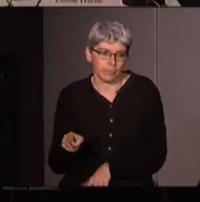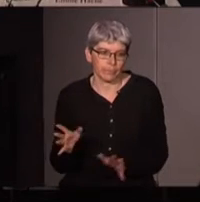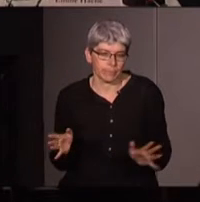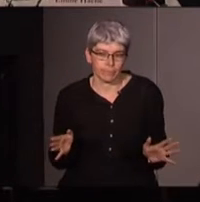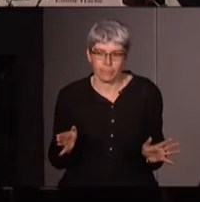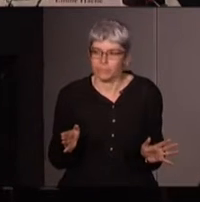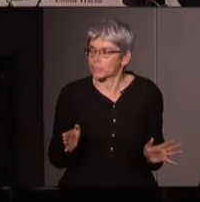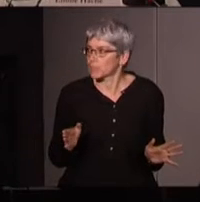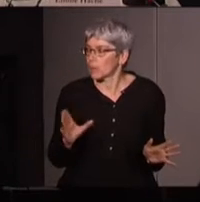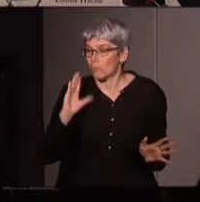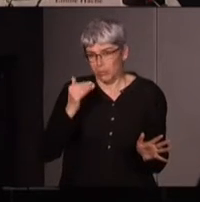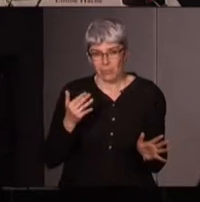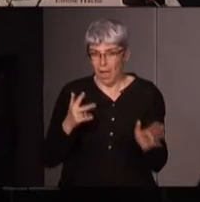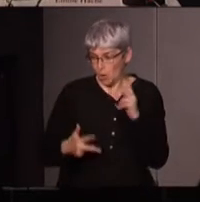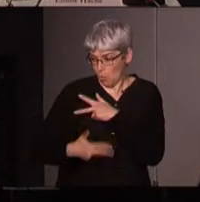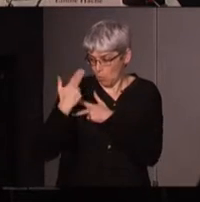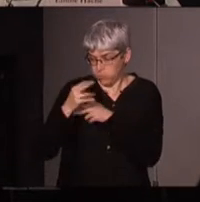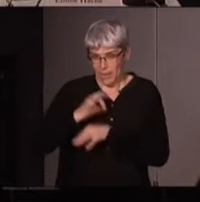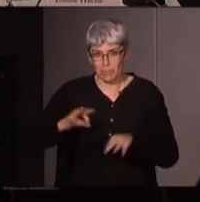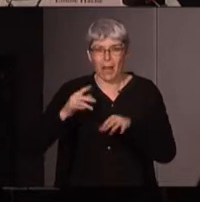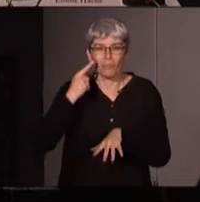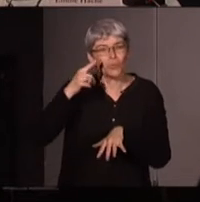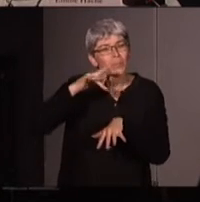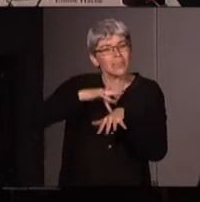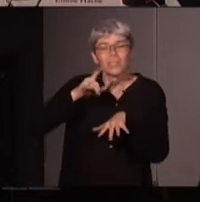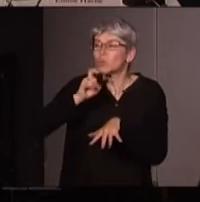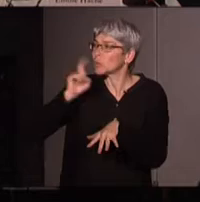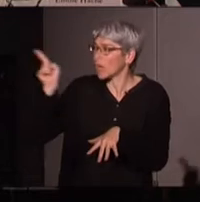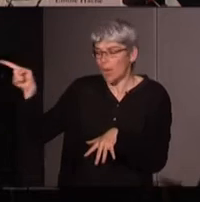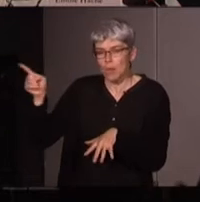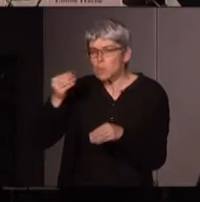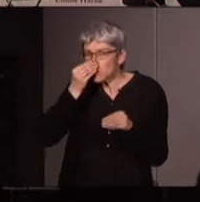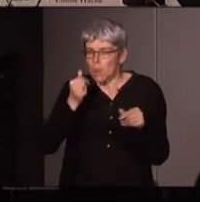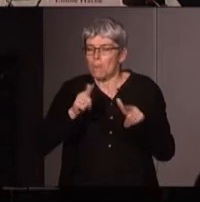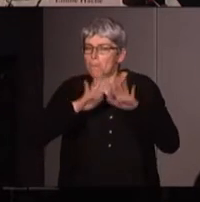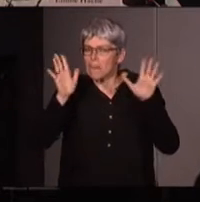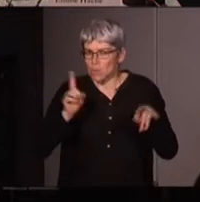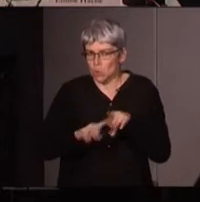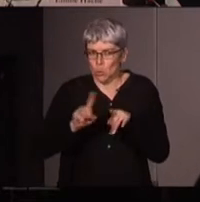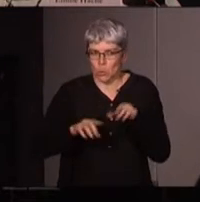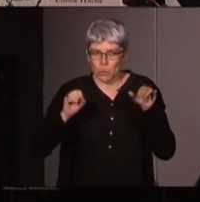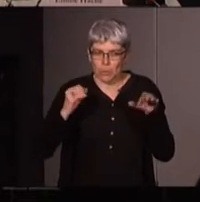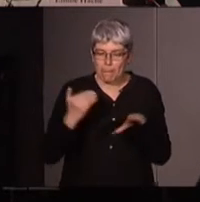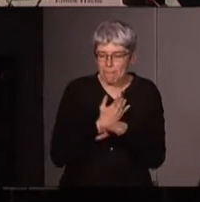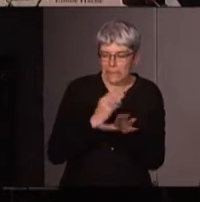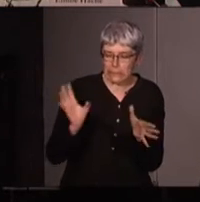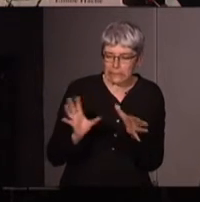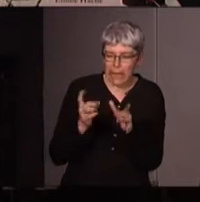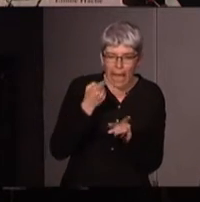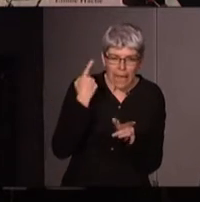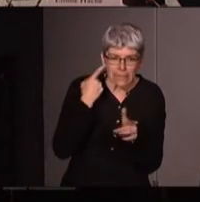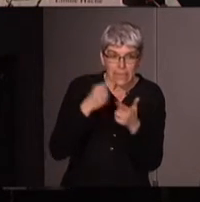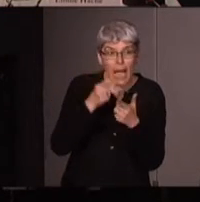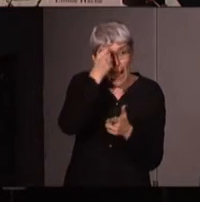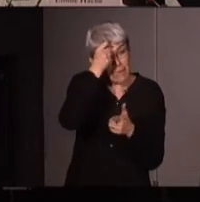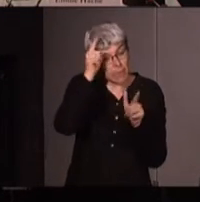pas cessé donc le site que je vous ai montré Women for Life on Earth on sent qu'il y a énormément de liens vers l'Asie et vers